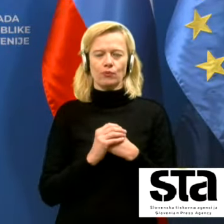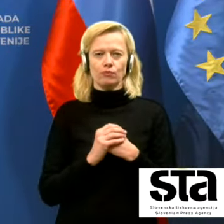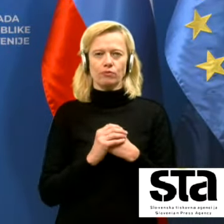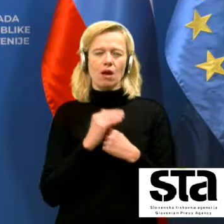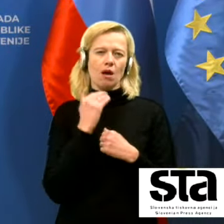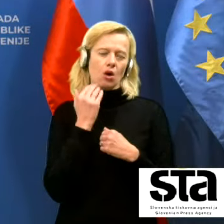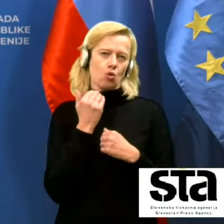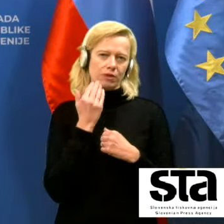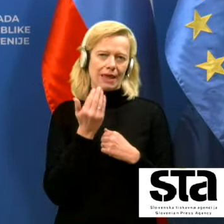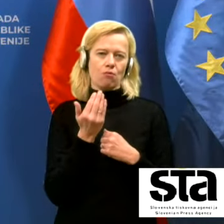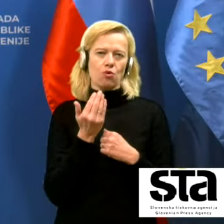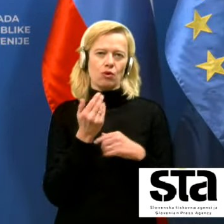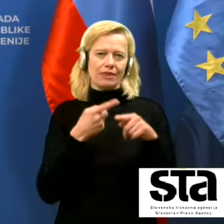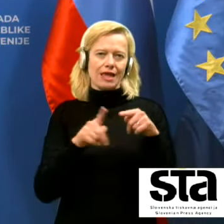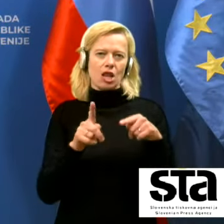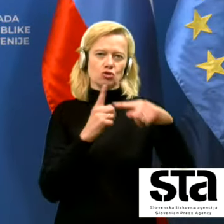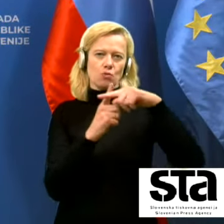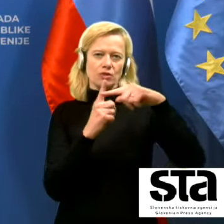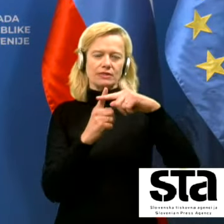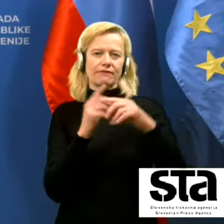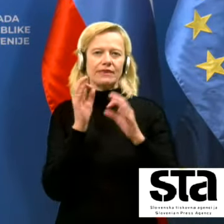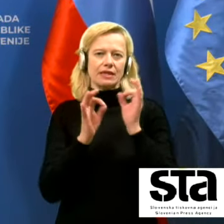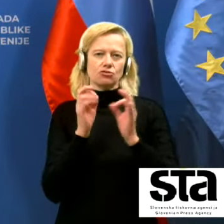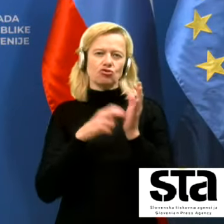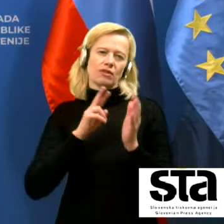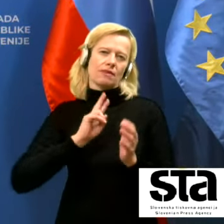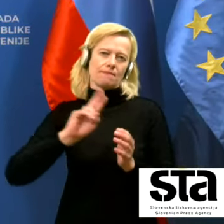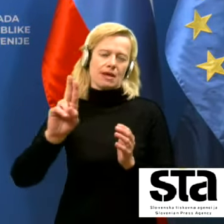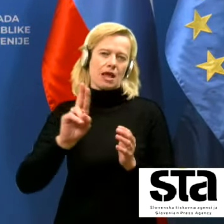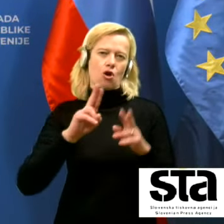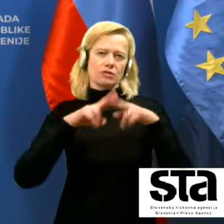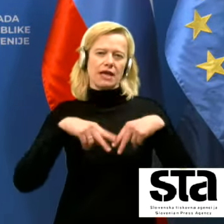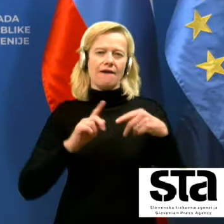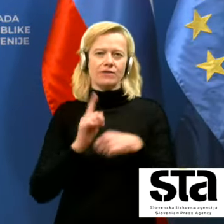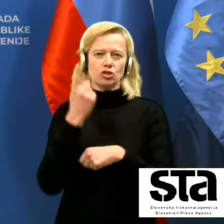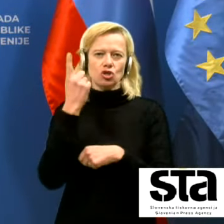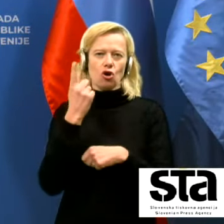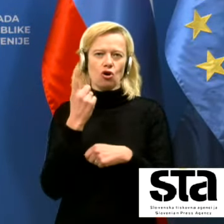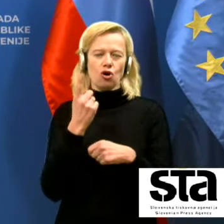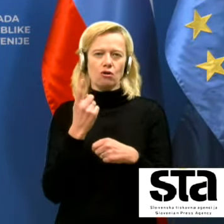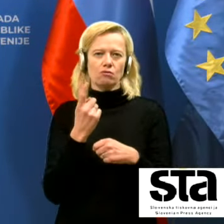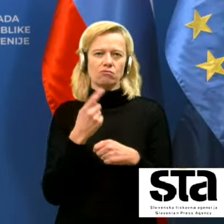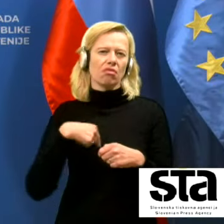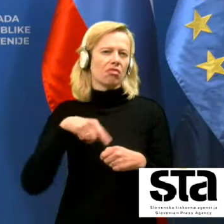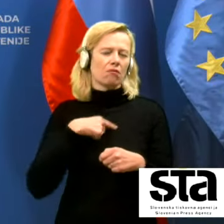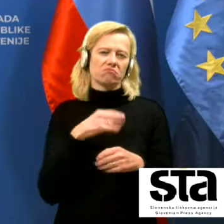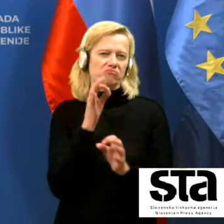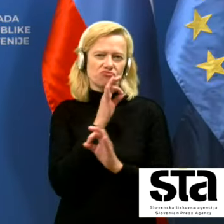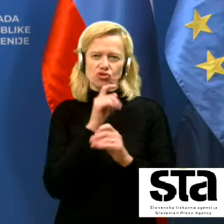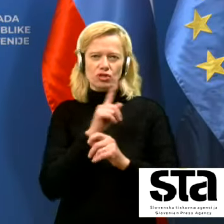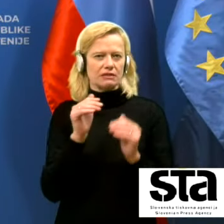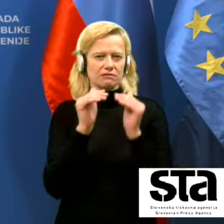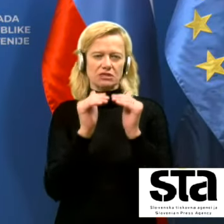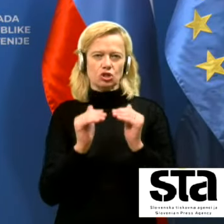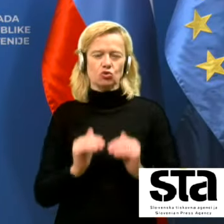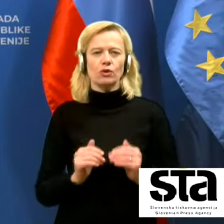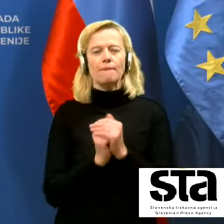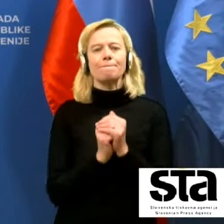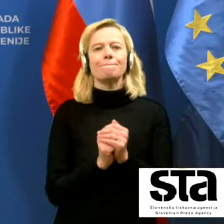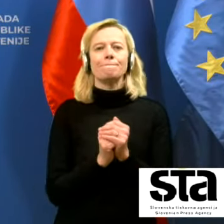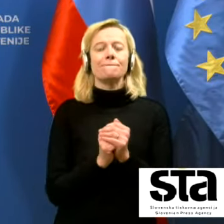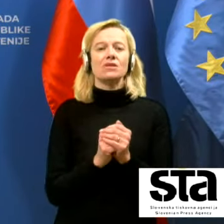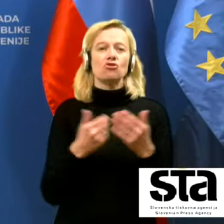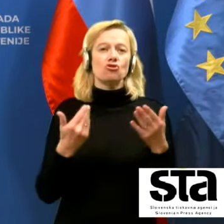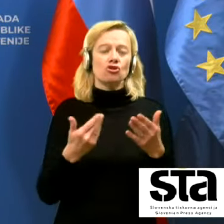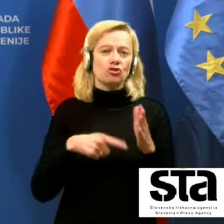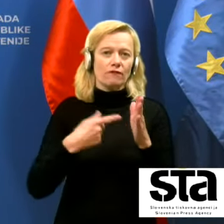Kljub temu, da delež pozitivnih testov še naprej ostaja visok oziroma se nam še vedno bistveno ne znižuje, pa število novo